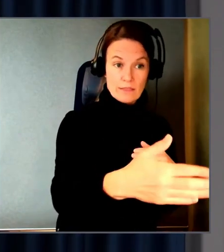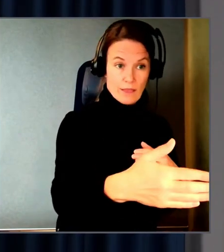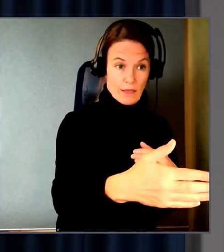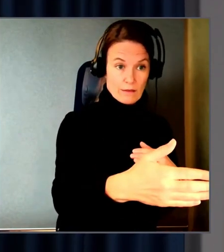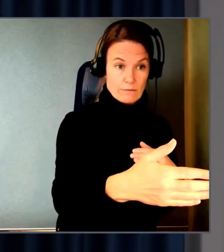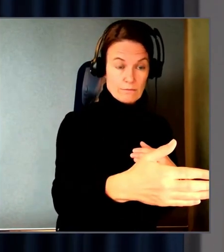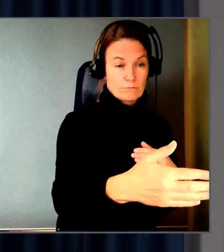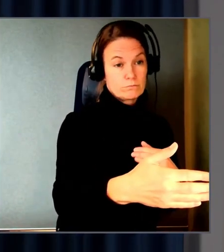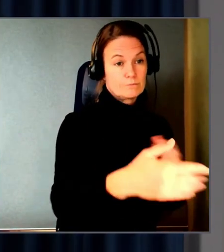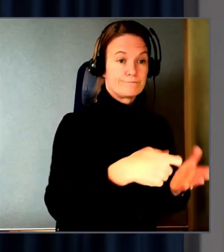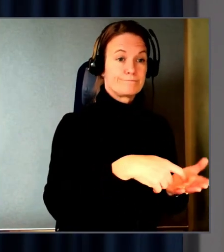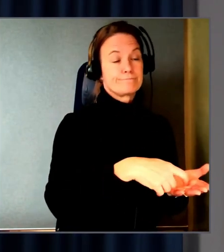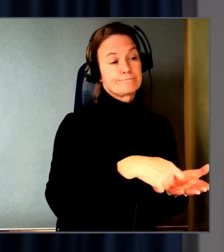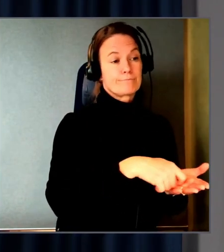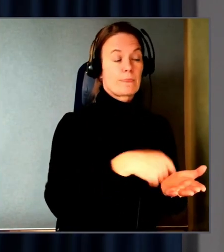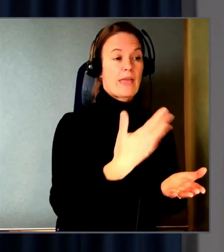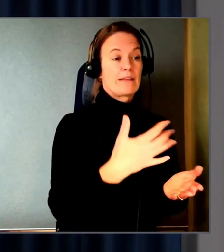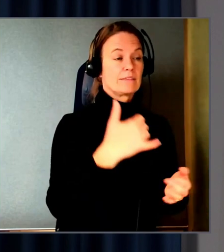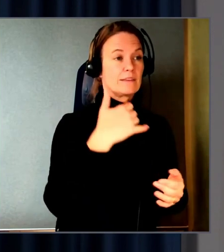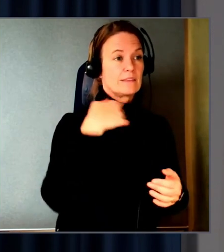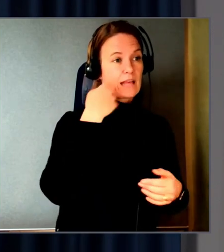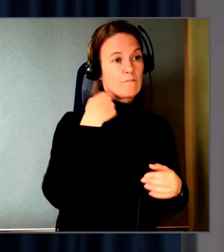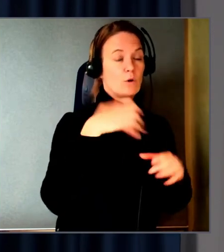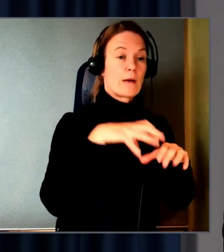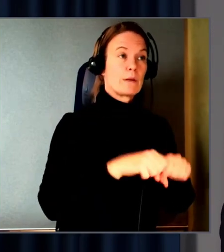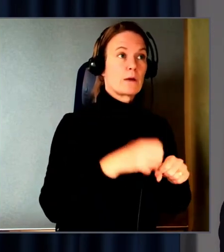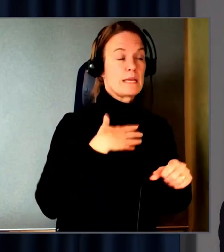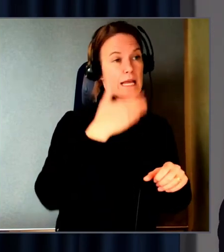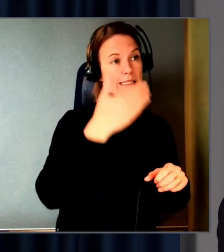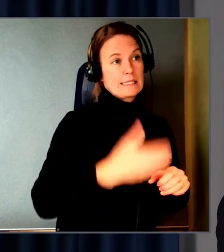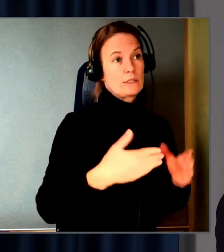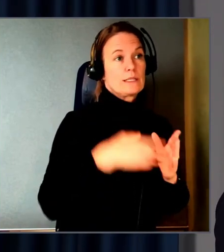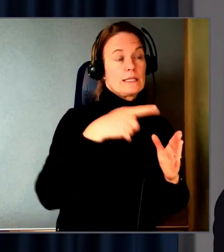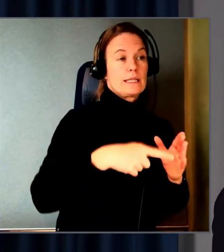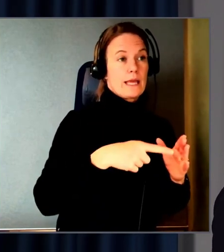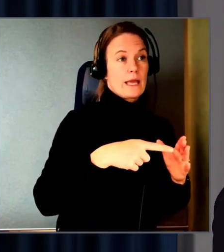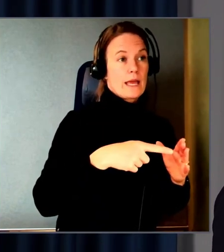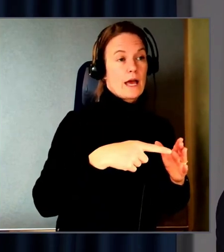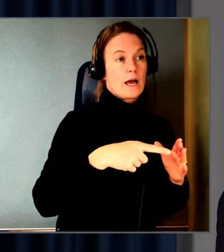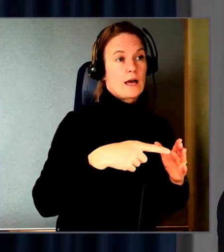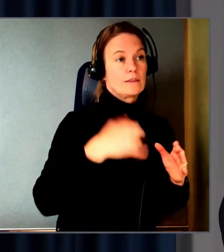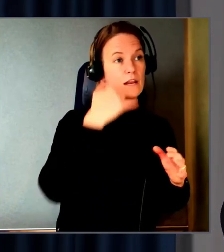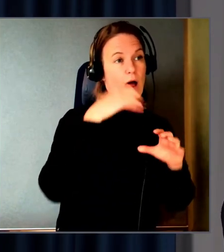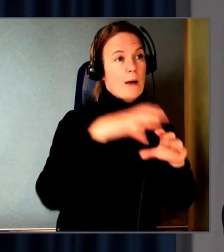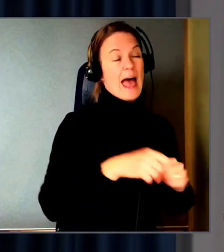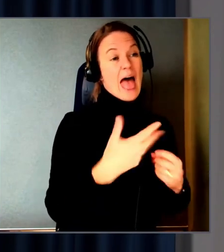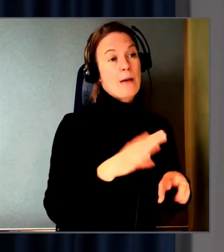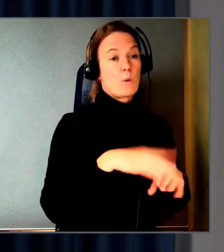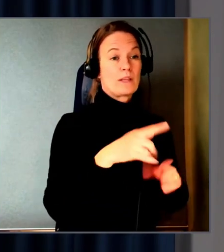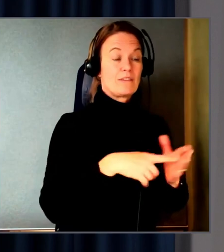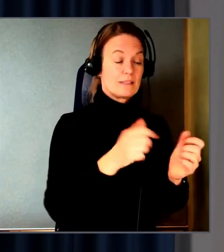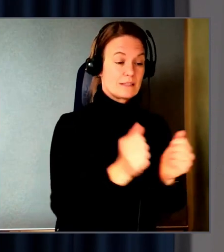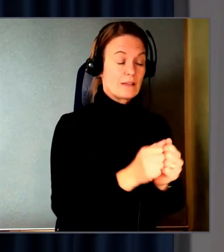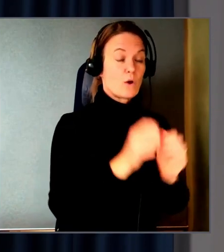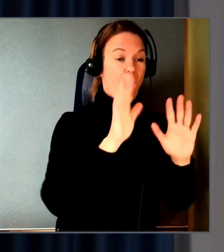Låt oss säga att det är ett telefonabonnemang. så mina sidor för det telefonabonnemanget är på ett visst sätt. Och det har